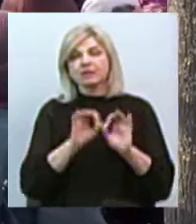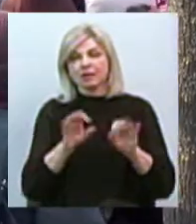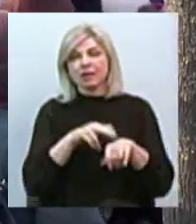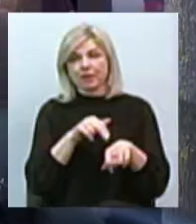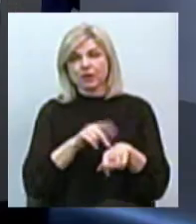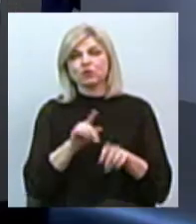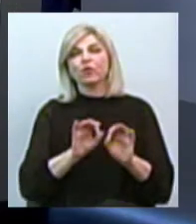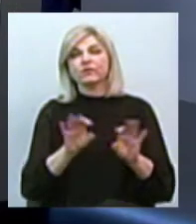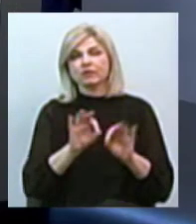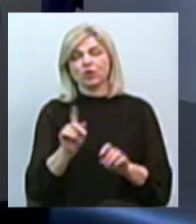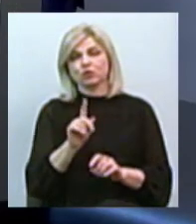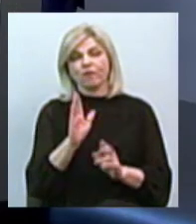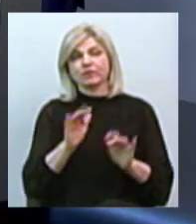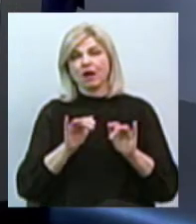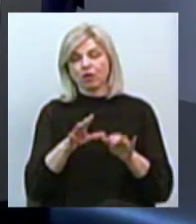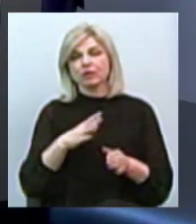200 людей.